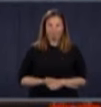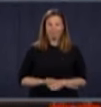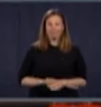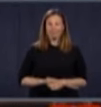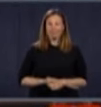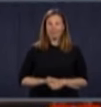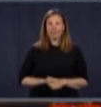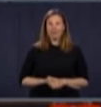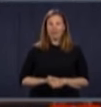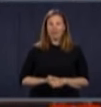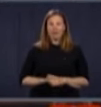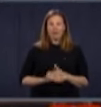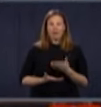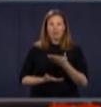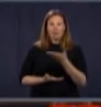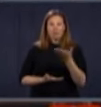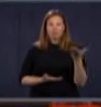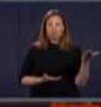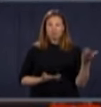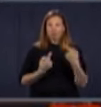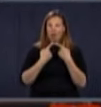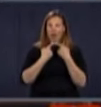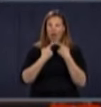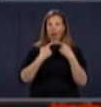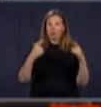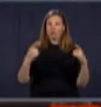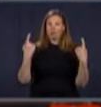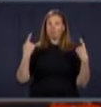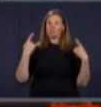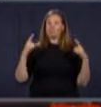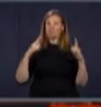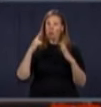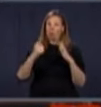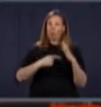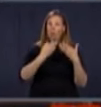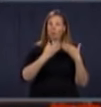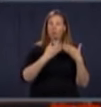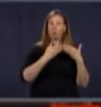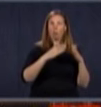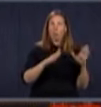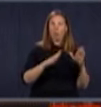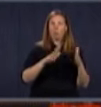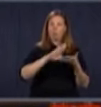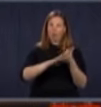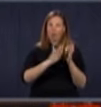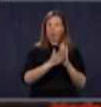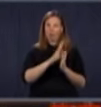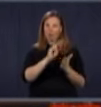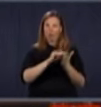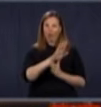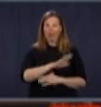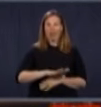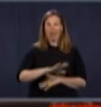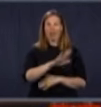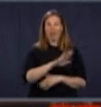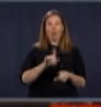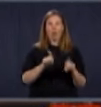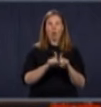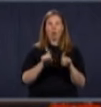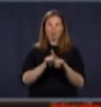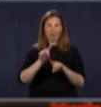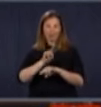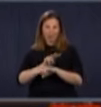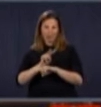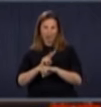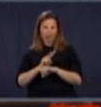Vous avez annoncé, donc, donner le feu vert à la réouverture, donc, des commerces, des services de garde une